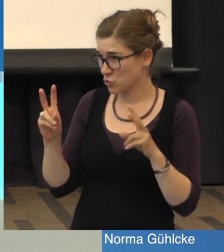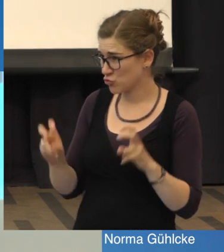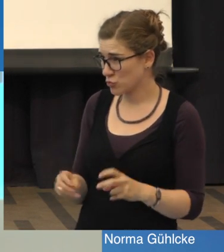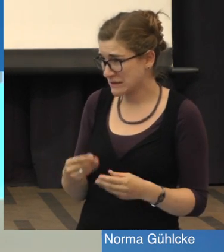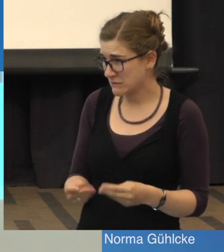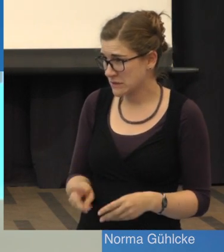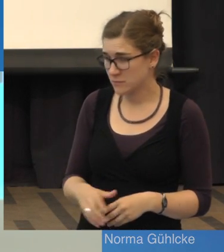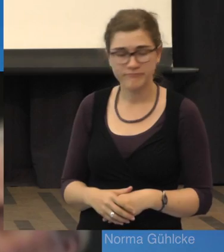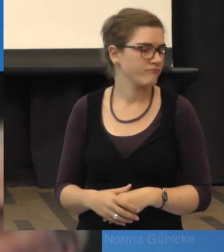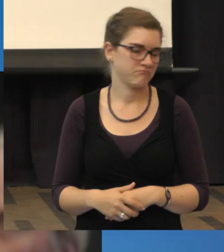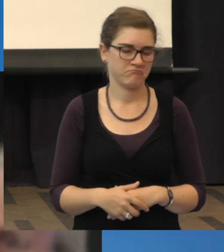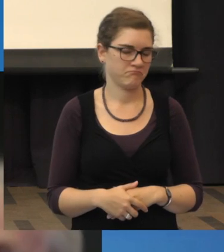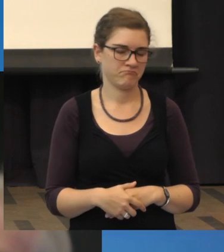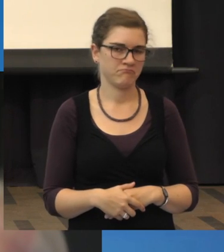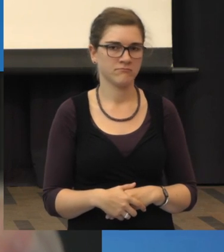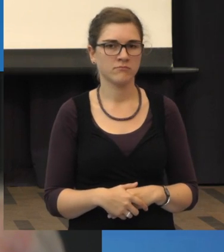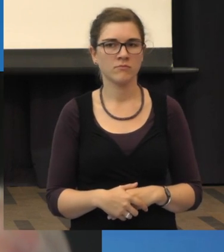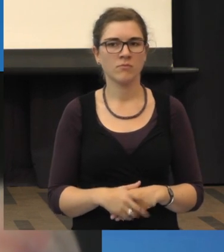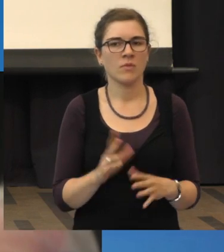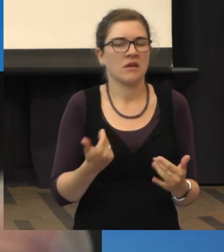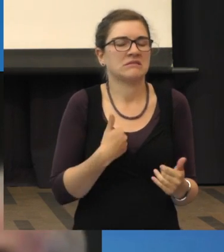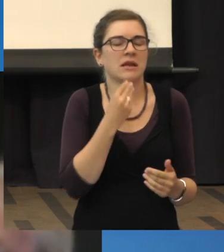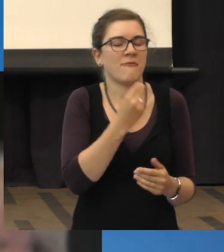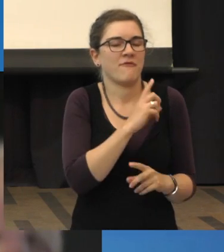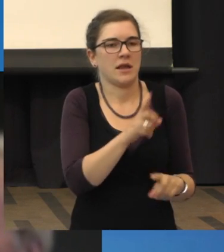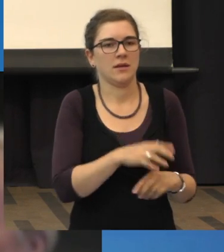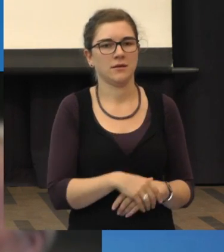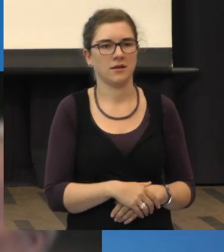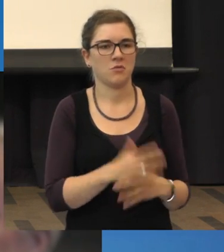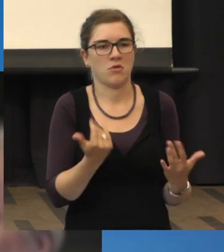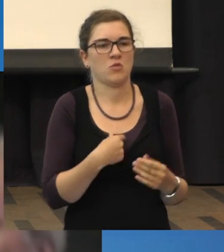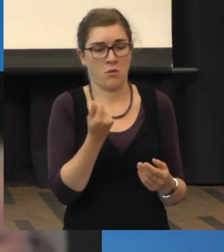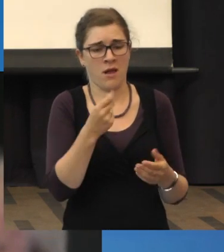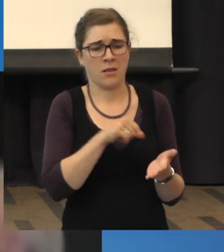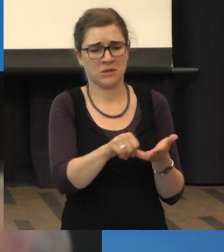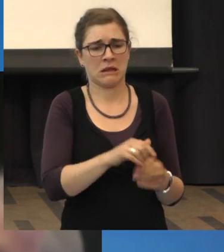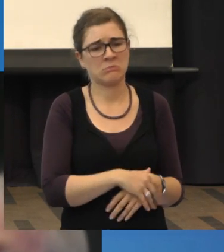bekannt. Würde ich auch nicht machen. Wird zumindest kein persönliches Geld dafür bezahlen.